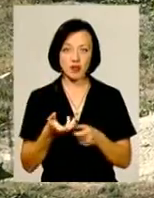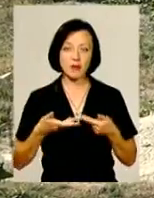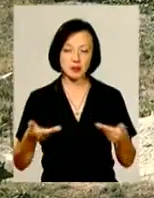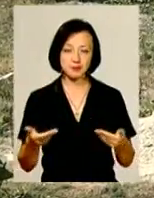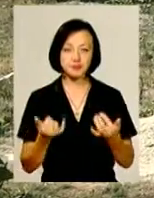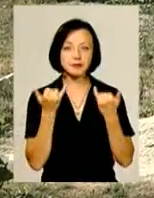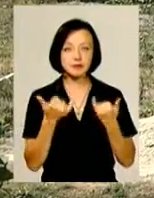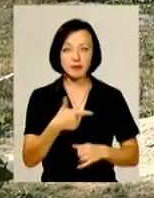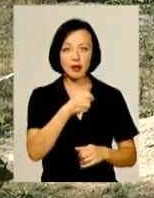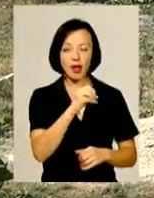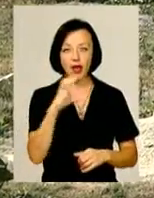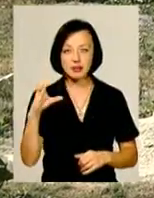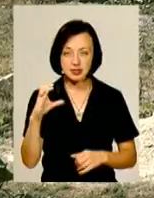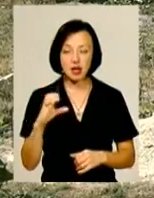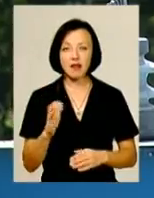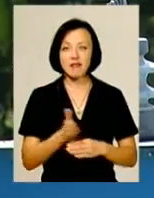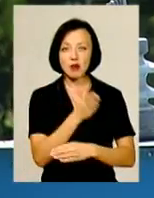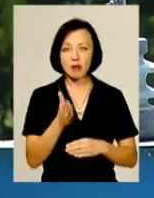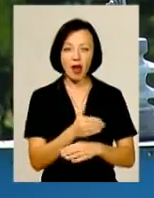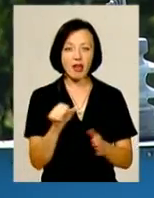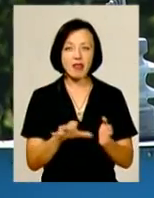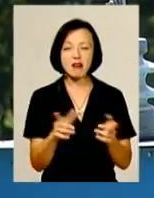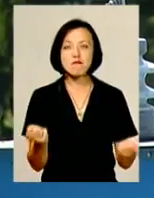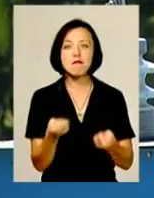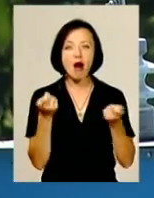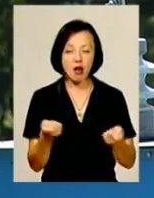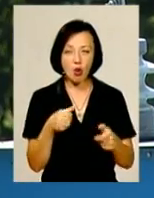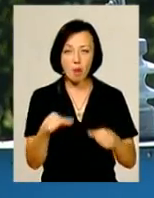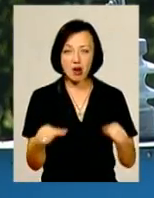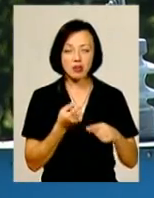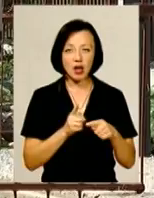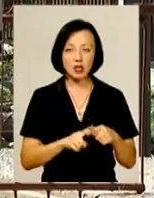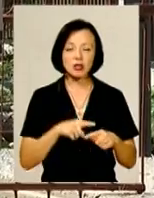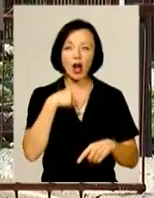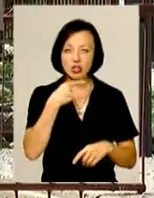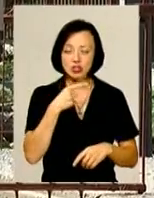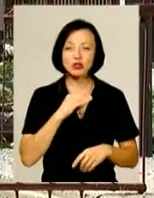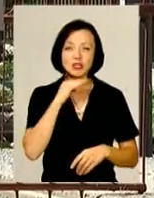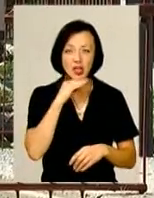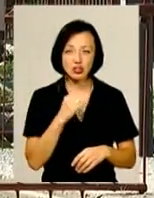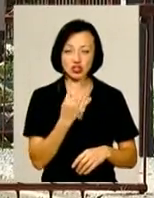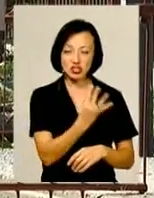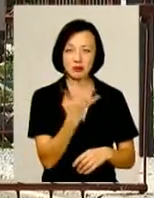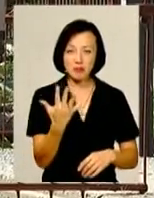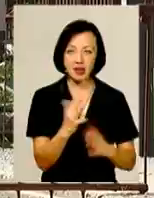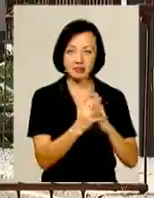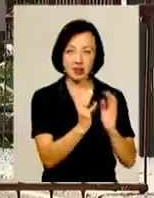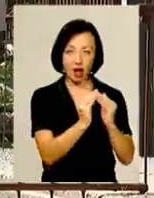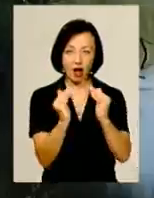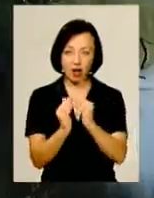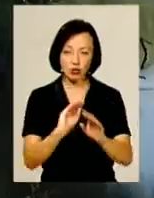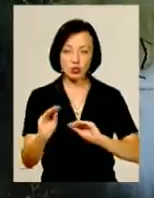Зараз ГЕС над Смотричем у Купині виробляє енергії мало. Оператор каже, цього достатньо, аби забезпечити 4-5 сільських хат,